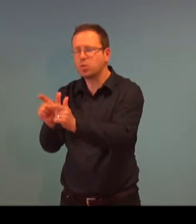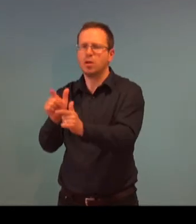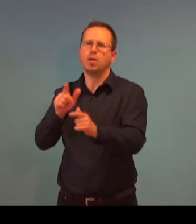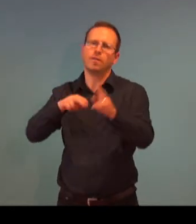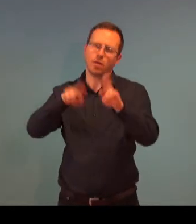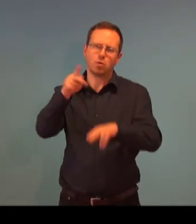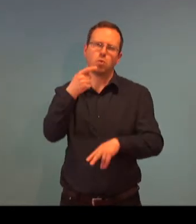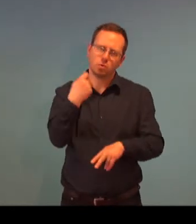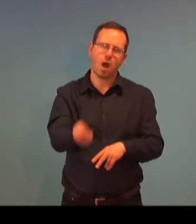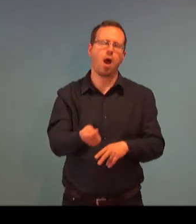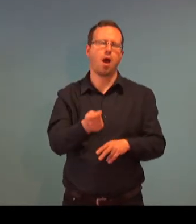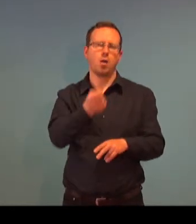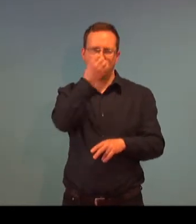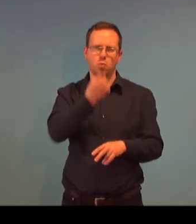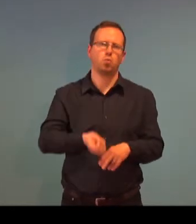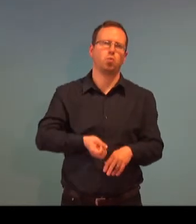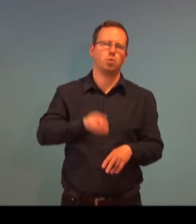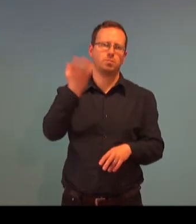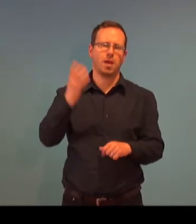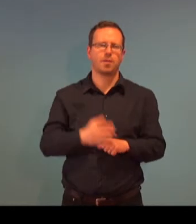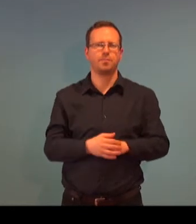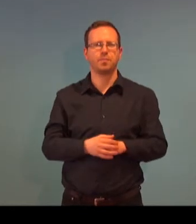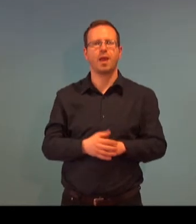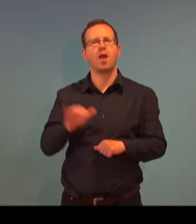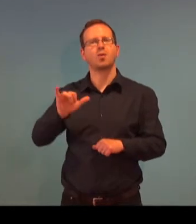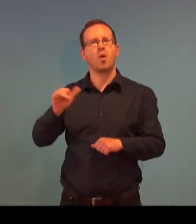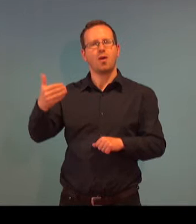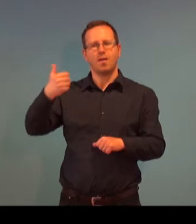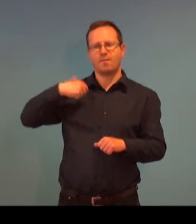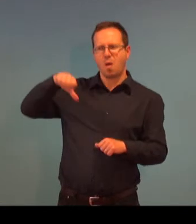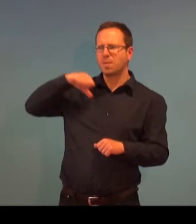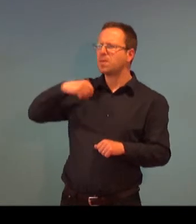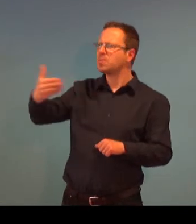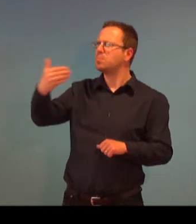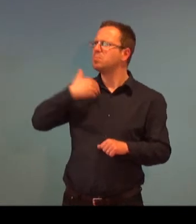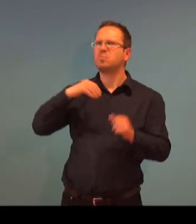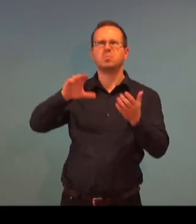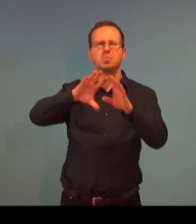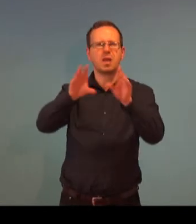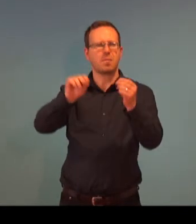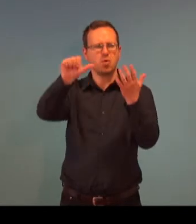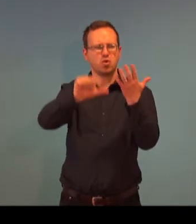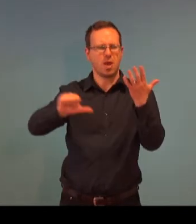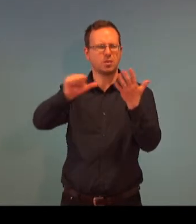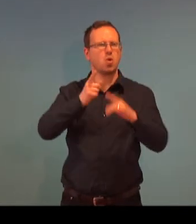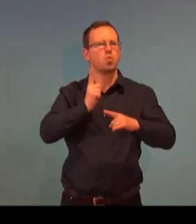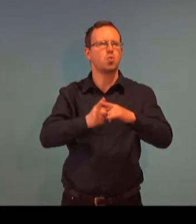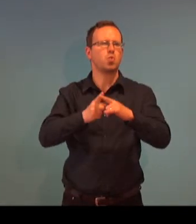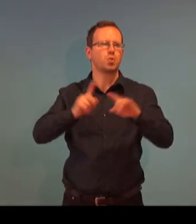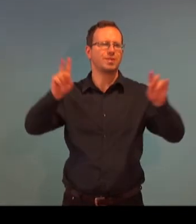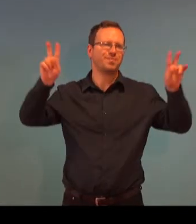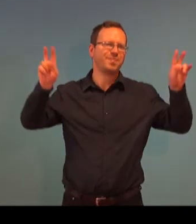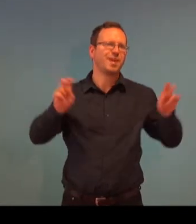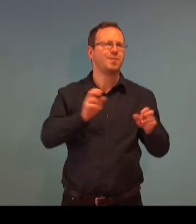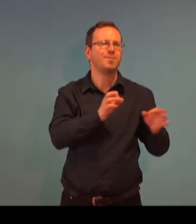tak to většinou dopadne a my třeba lidi, kteří u nás na přípravě